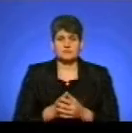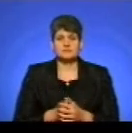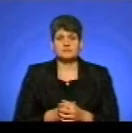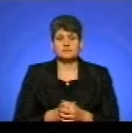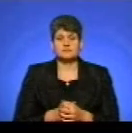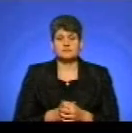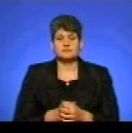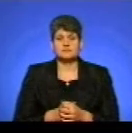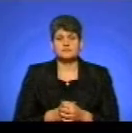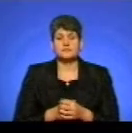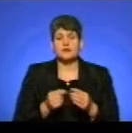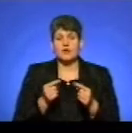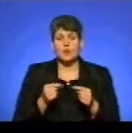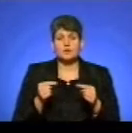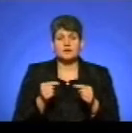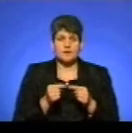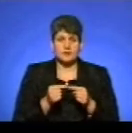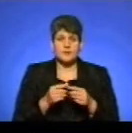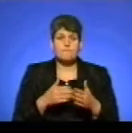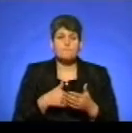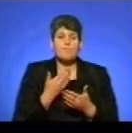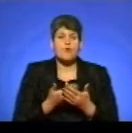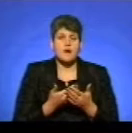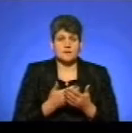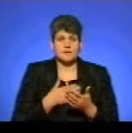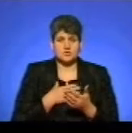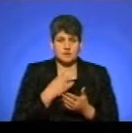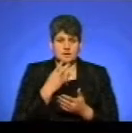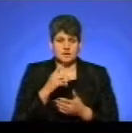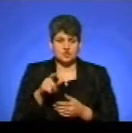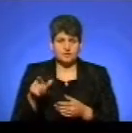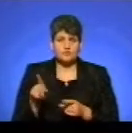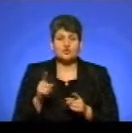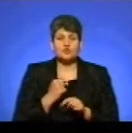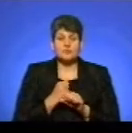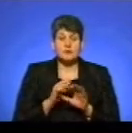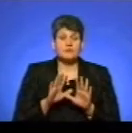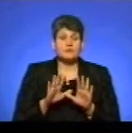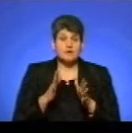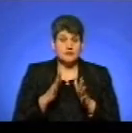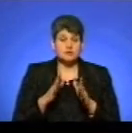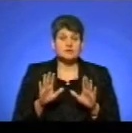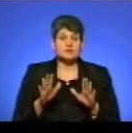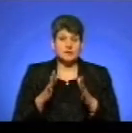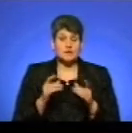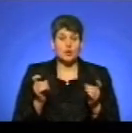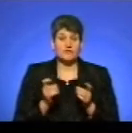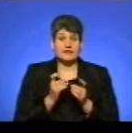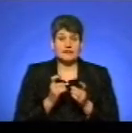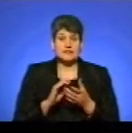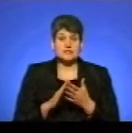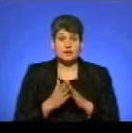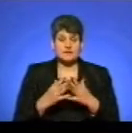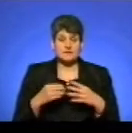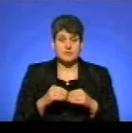Ось, такі конкретні поради для наших глядачів, от, що робити у разі того, якщо трапилася така конфліктна ситуація в сім